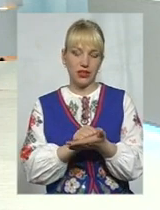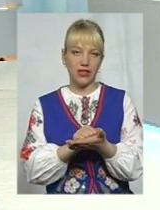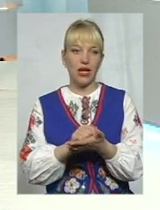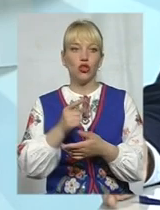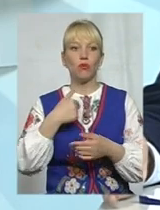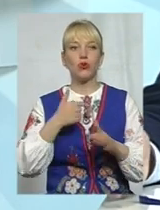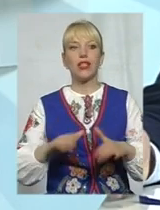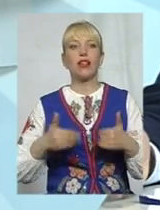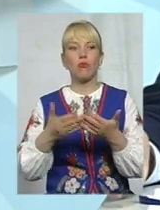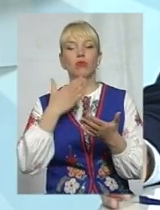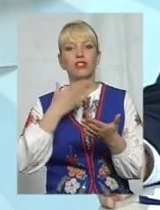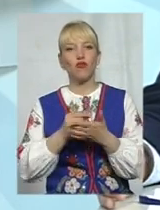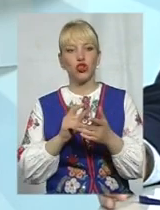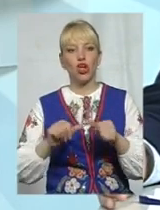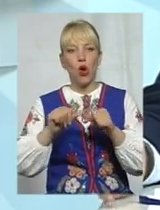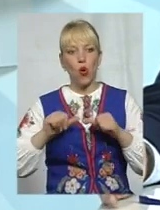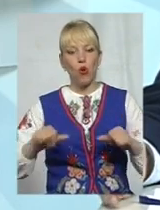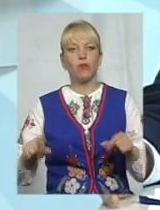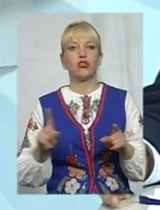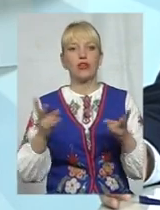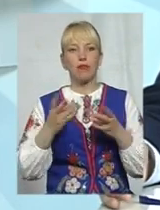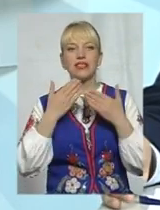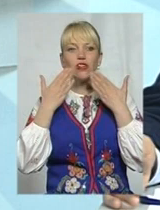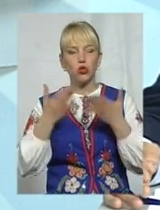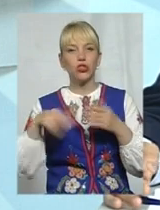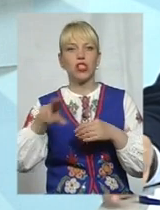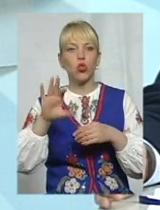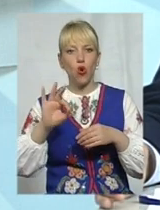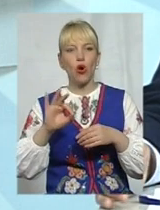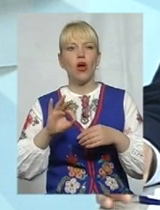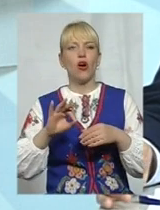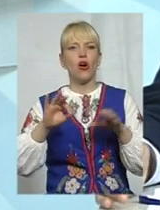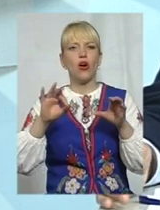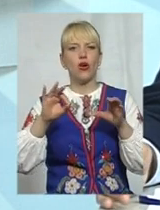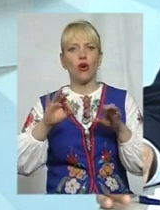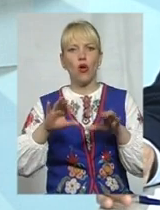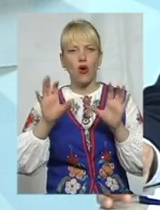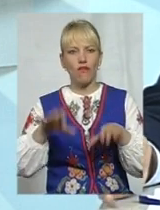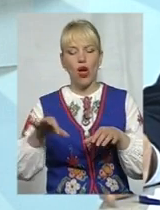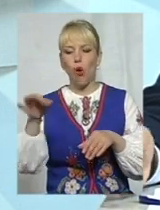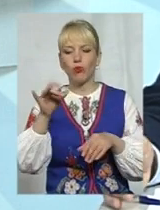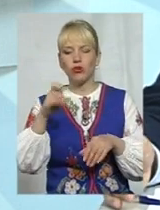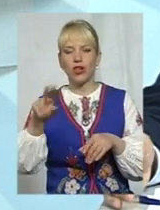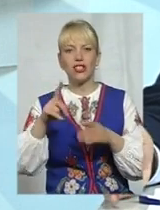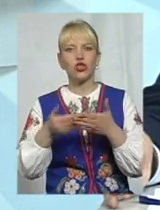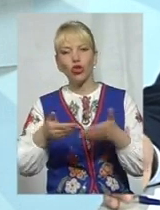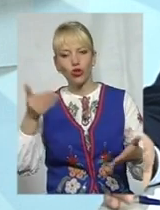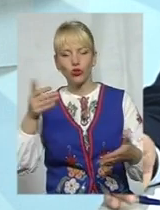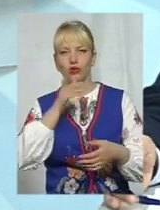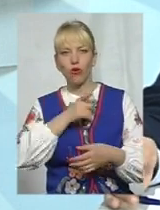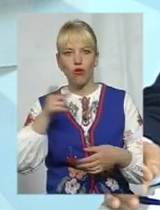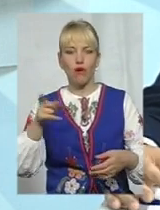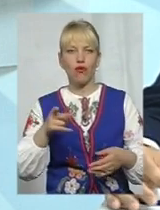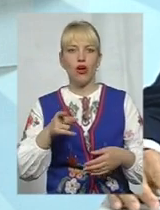своїй комісії про те, що ми маємо і звернулися до голови обласної ради, для того, щоб достроково розірвати договір. Я звертаюся до